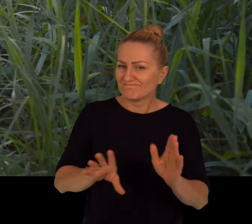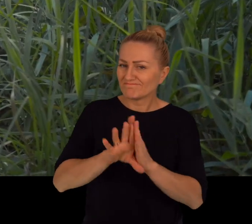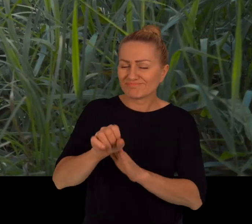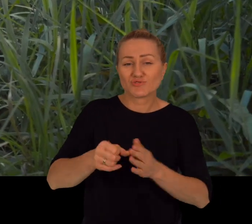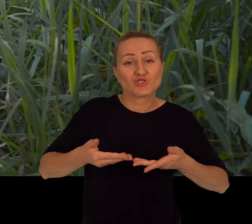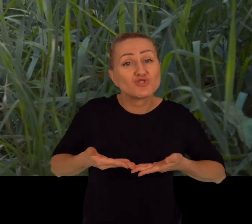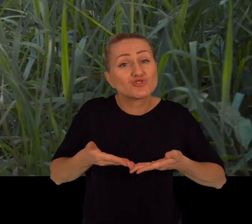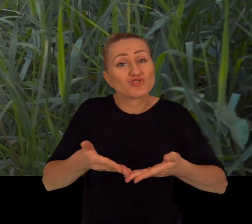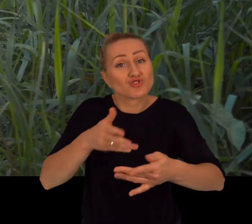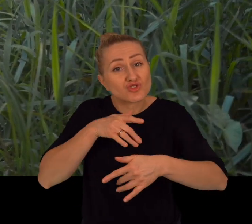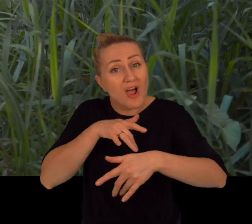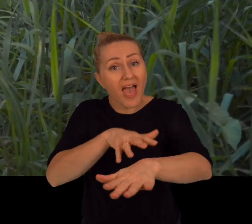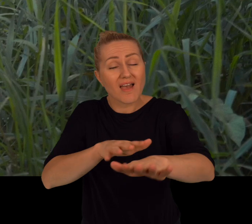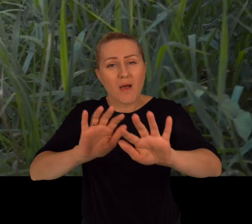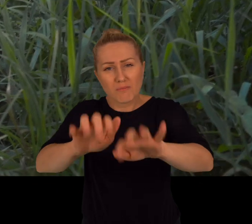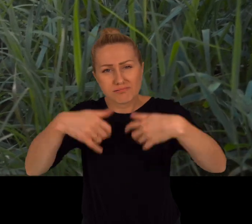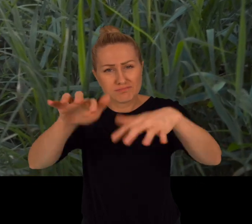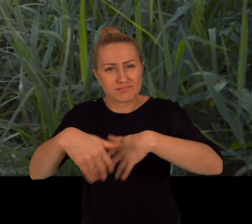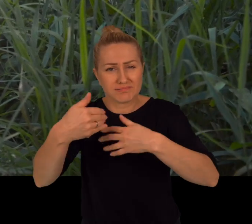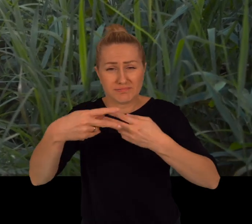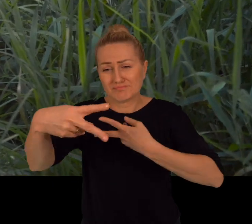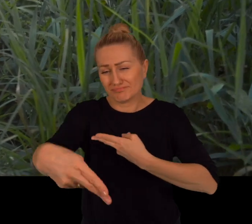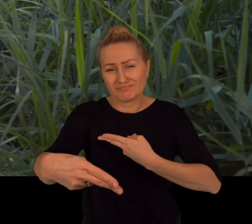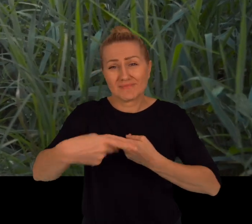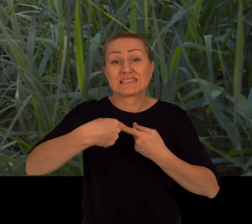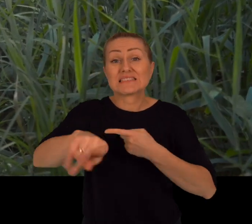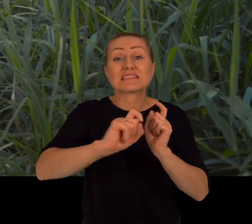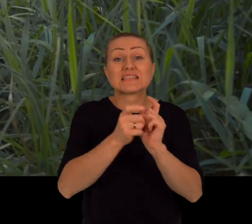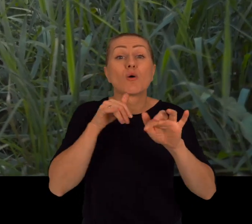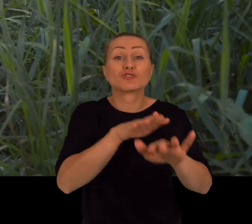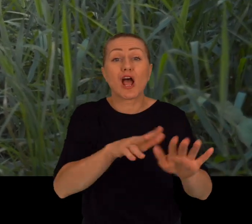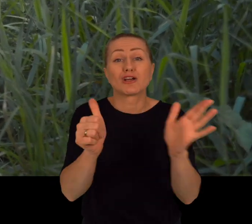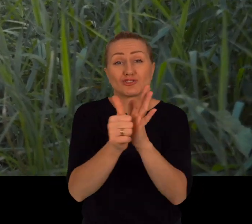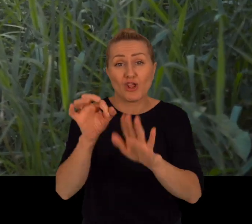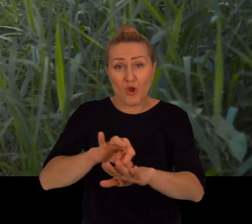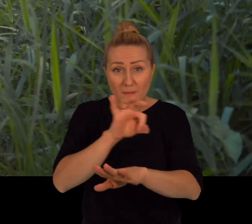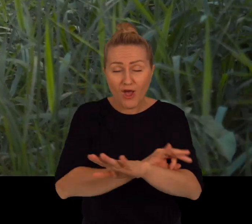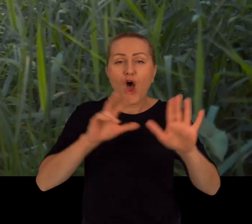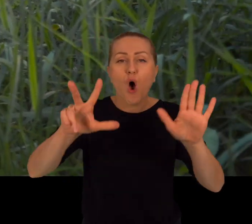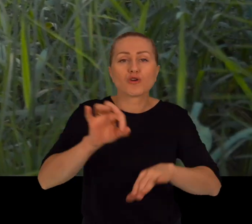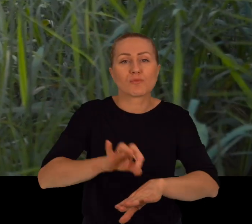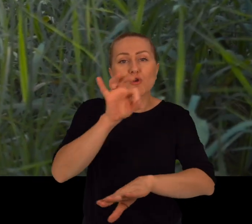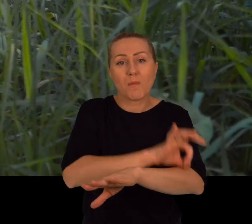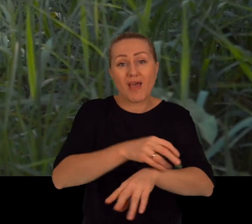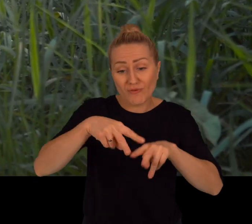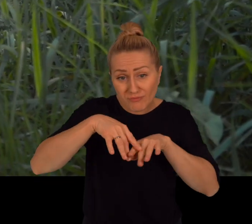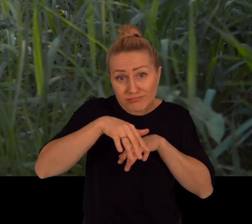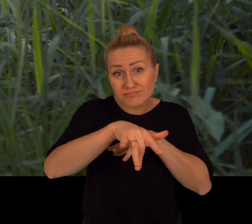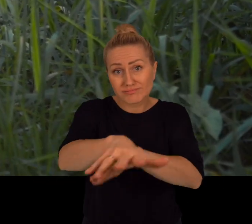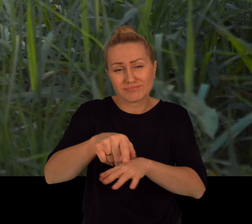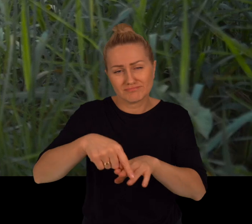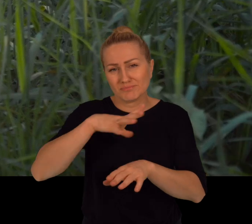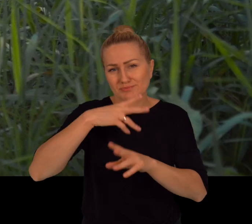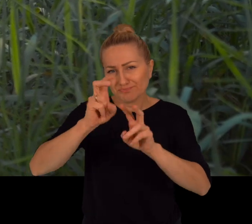Rozkopała koryto rzeki na połowie długości. Rzeka ma 16 kilometrów. Osiem kilometrów koryta było przekopane.